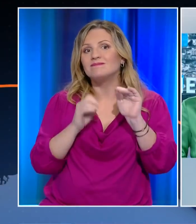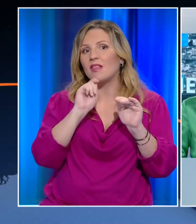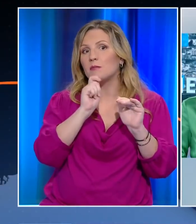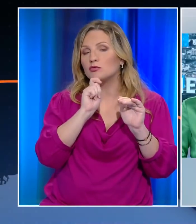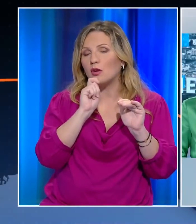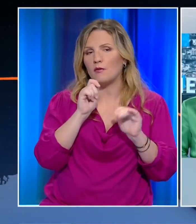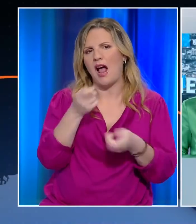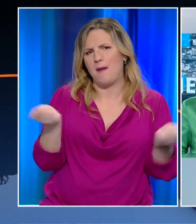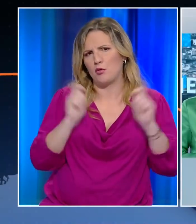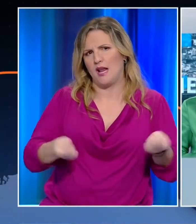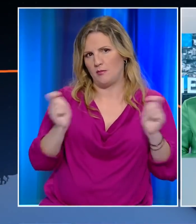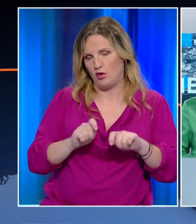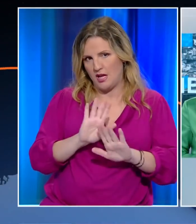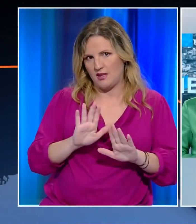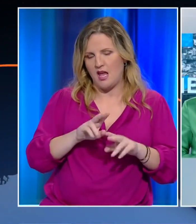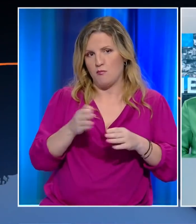διάνοια.